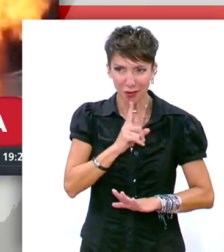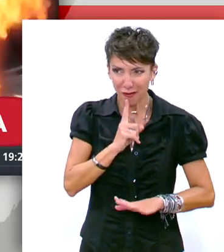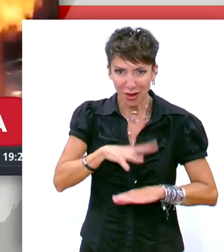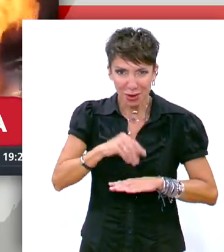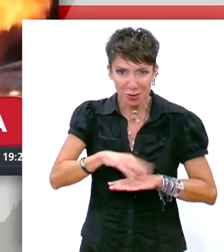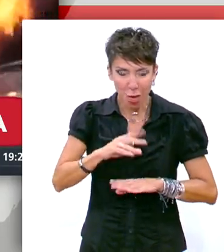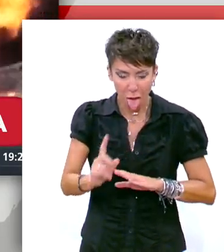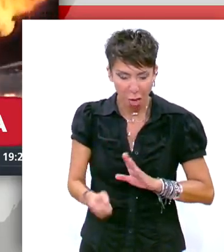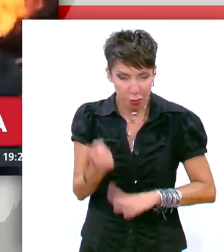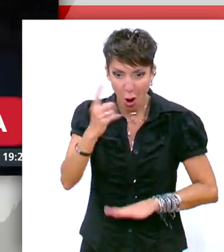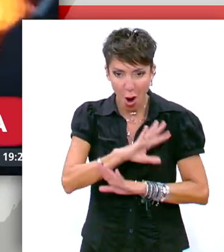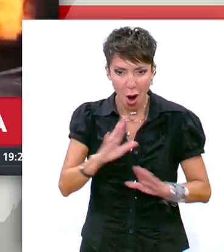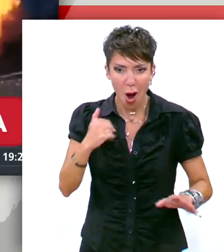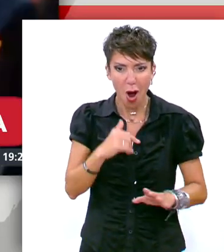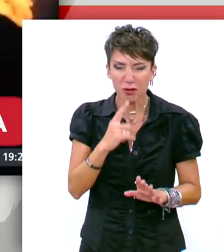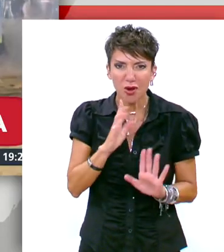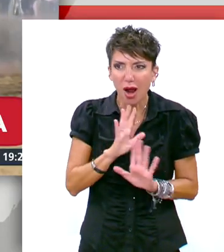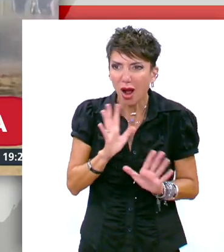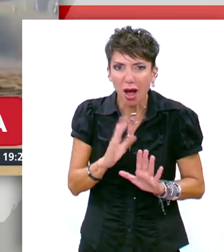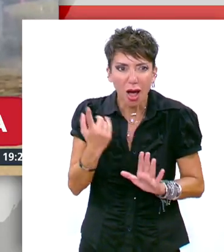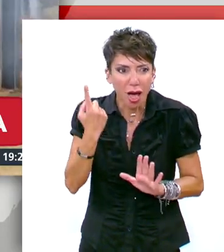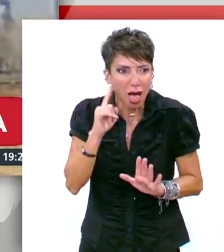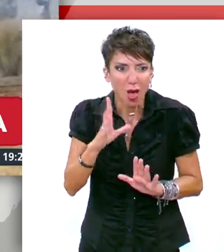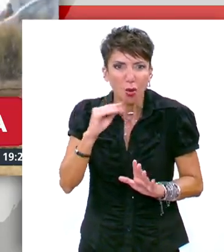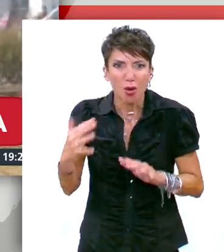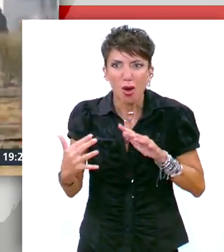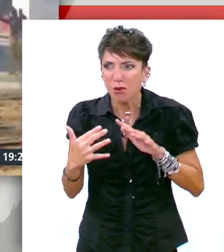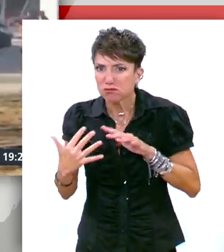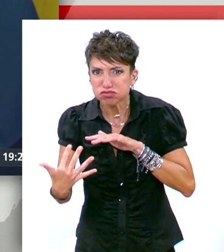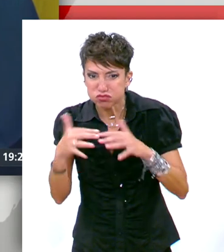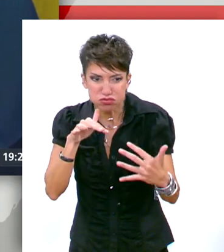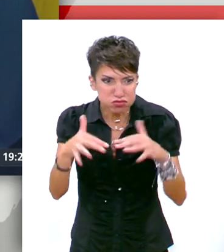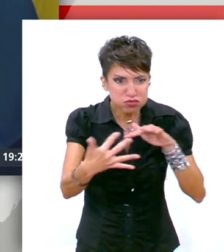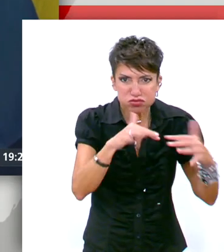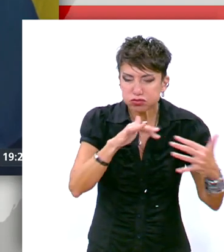Σουηδικό δίκαιο δεν προβλέπει αντιμετώπιση για τον πόλεμο συμμοριών.